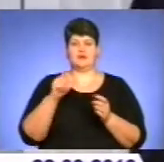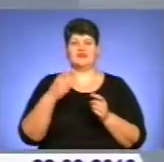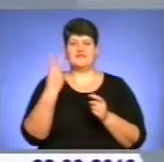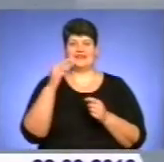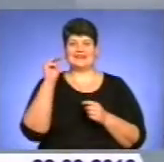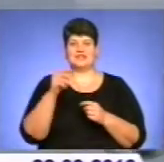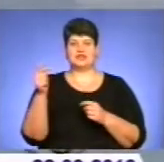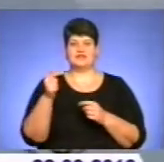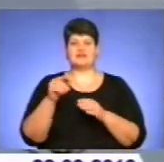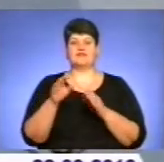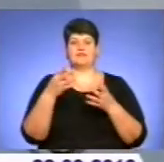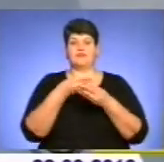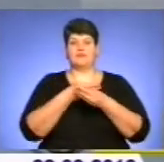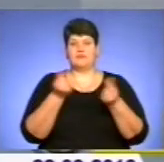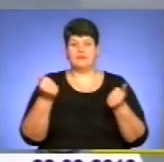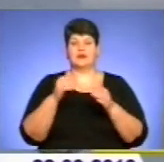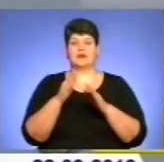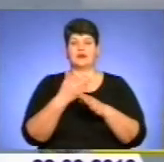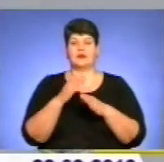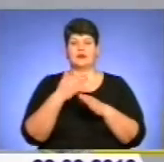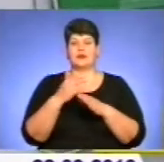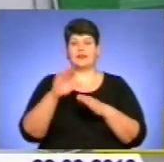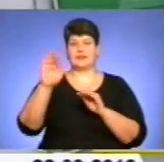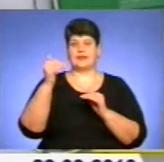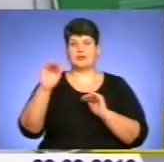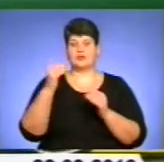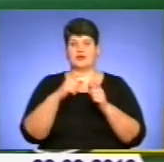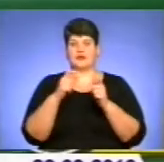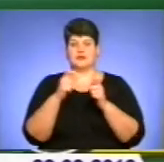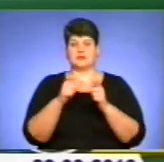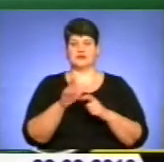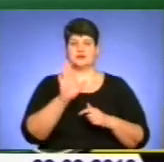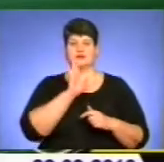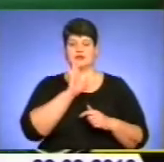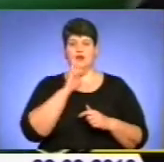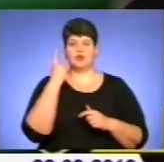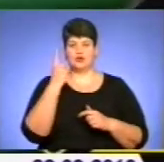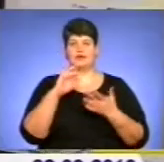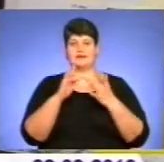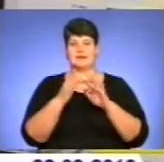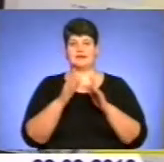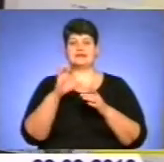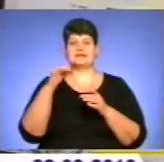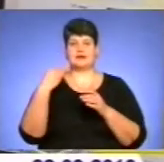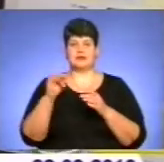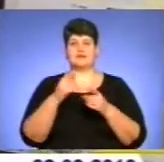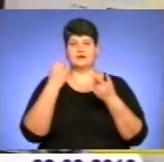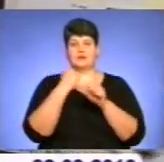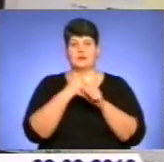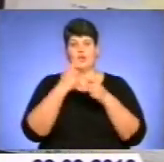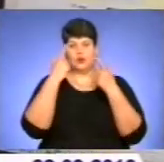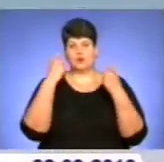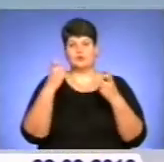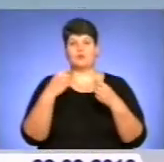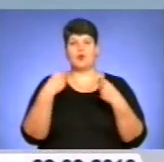гривень зникли з кредитної картки 20-річної тернополянки. Як розповіла сама потерпіла на одному з інтернет-сайтів, вона розмістила оголошення про